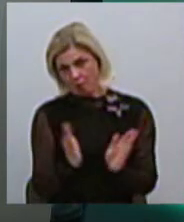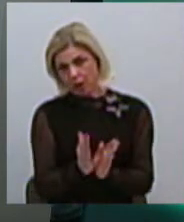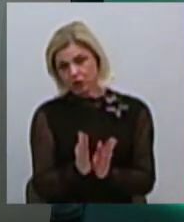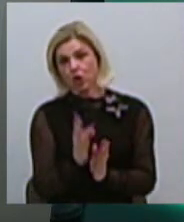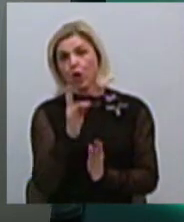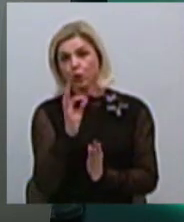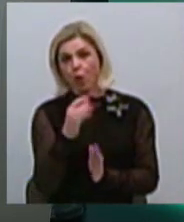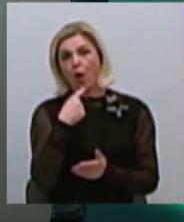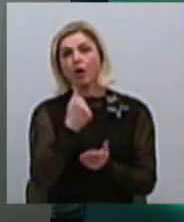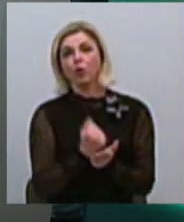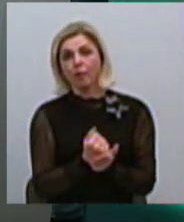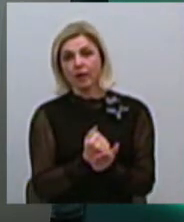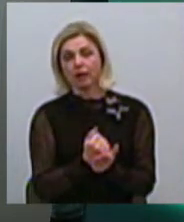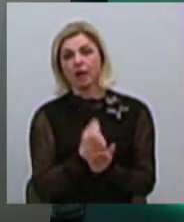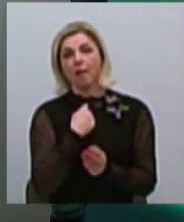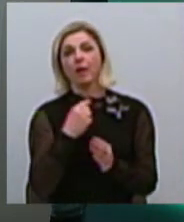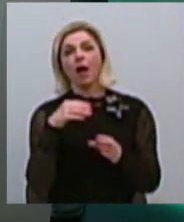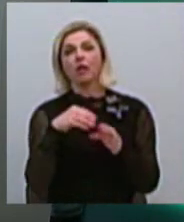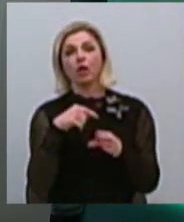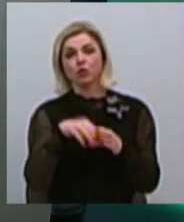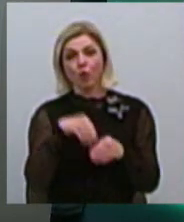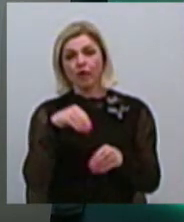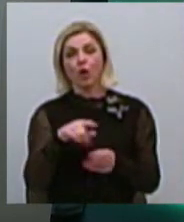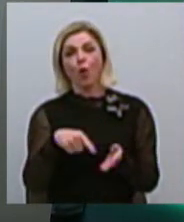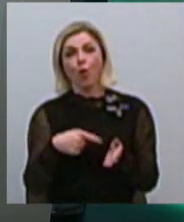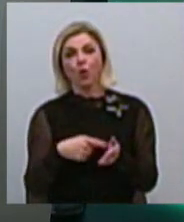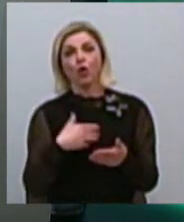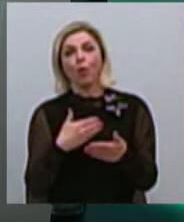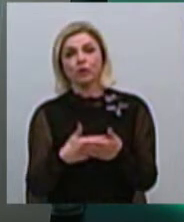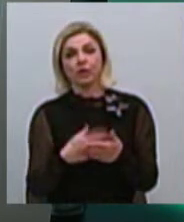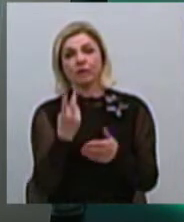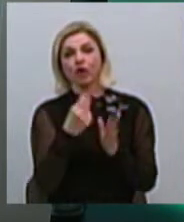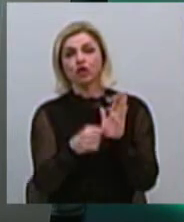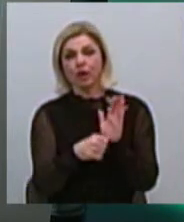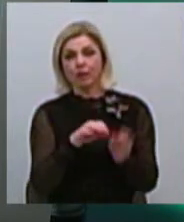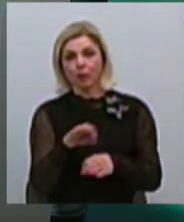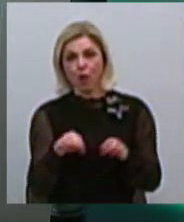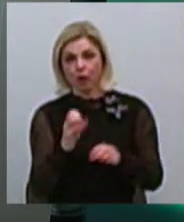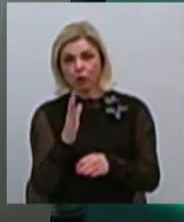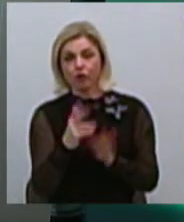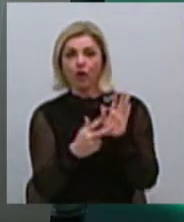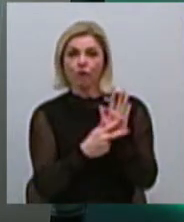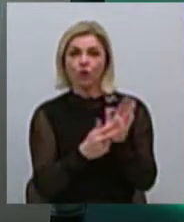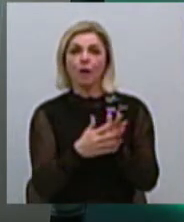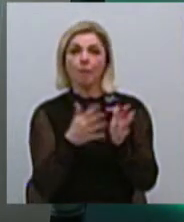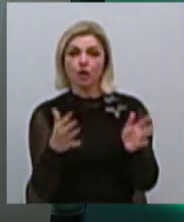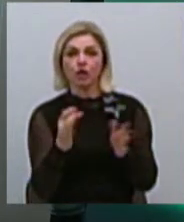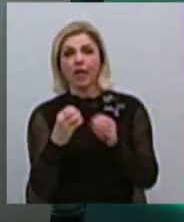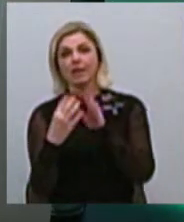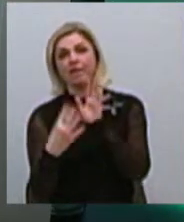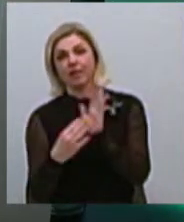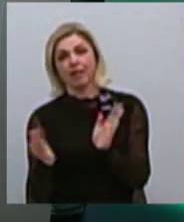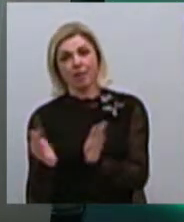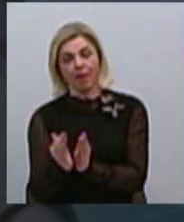Приєтам, одобрено, відповідно, проголосовано міською спільною 26 проєктів, із них 8 – більшіх і 19 – малих. Тобто